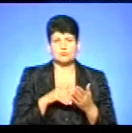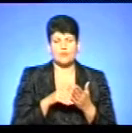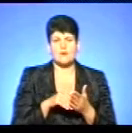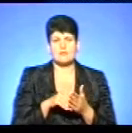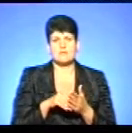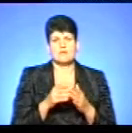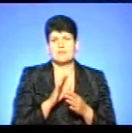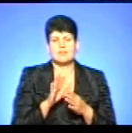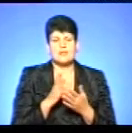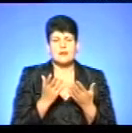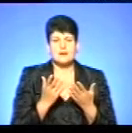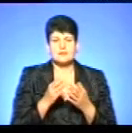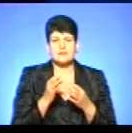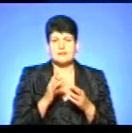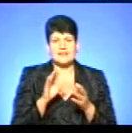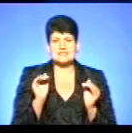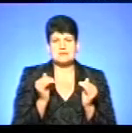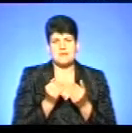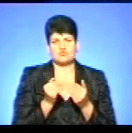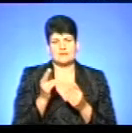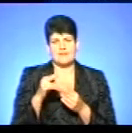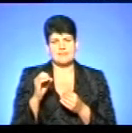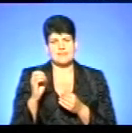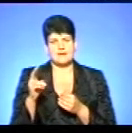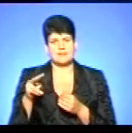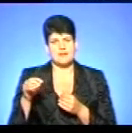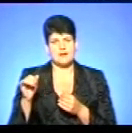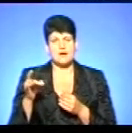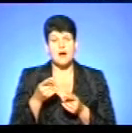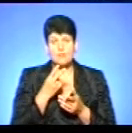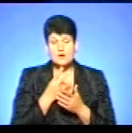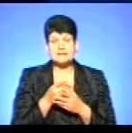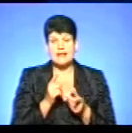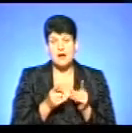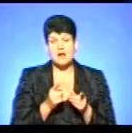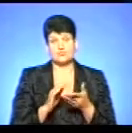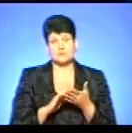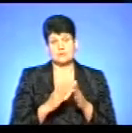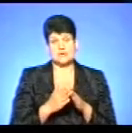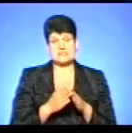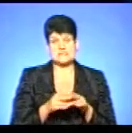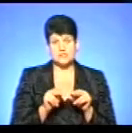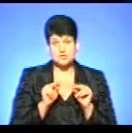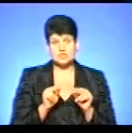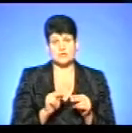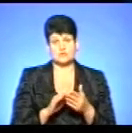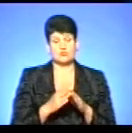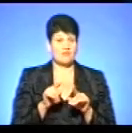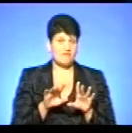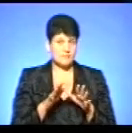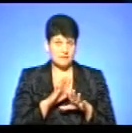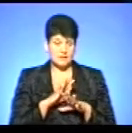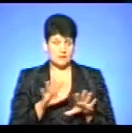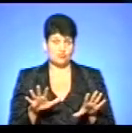разі не заменшувати декларацію. Тобто, показувати реальну ситуацію, яка правдива ситуація, і тоді таких випадків не буде.